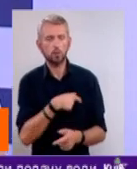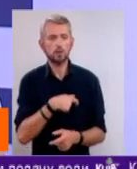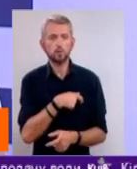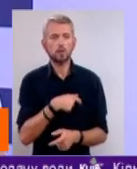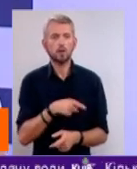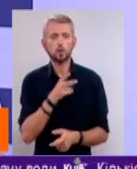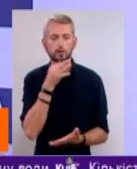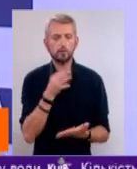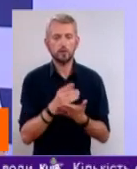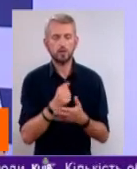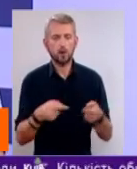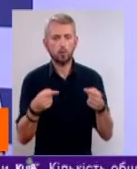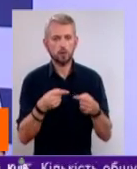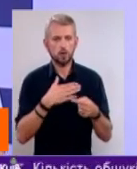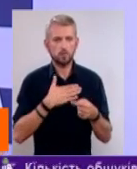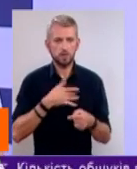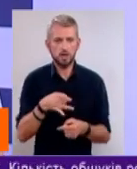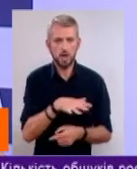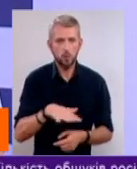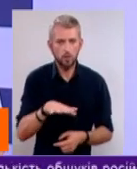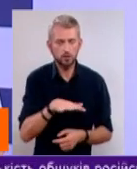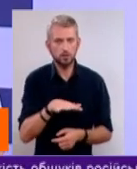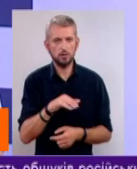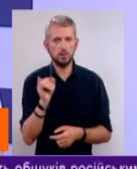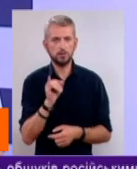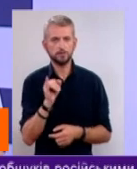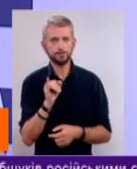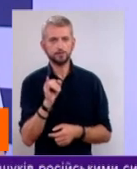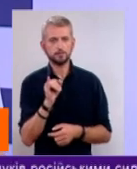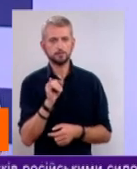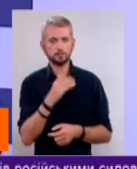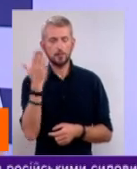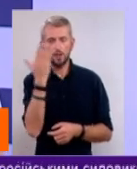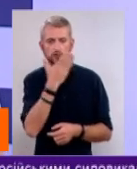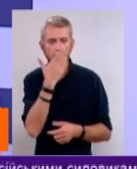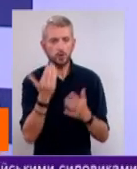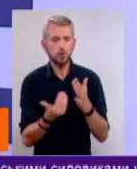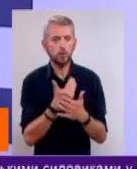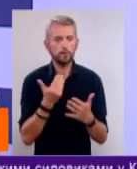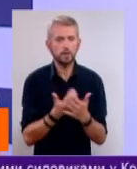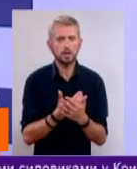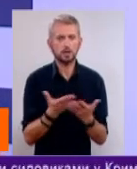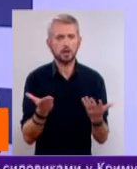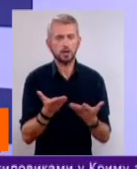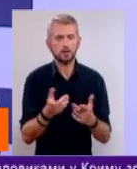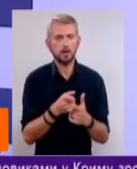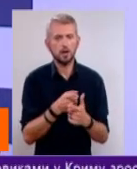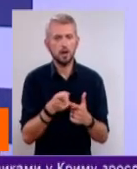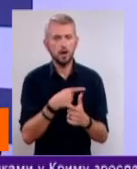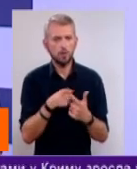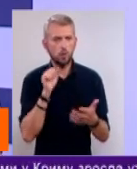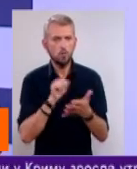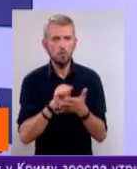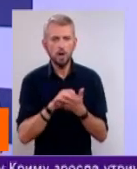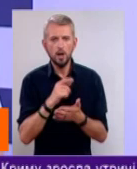відповідає за конкретно даний мій район. І читати новини якісь там або публікації з